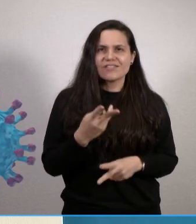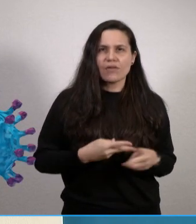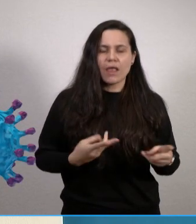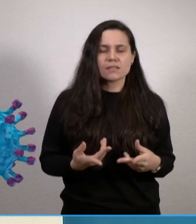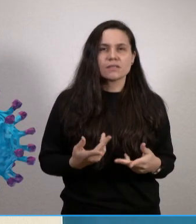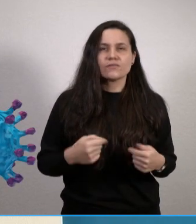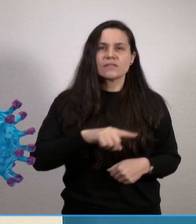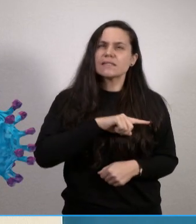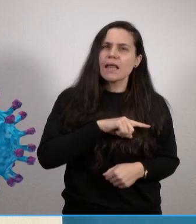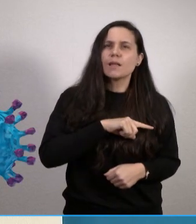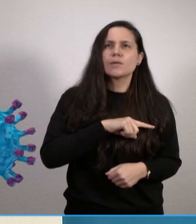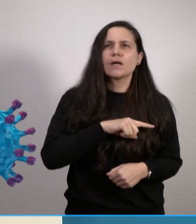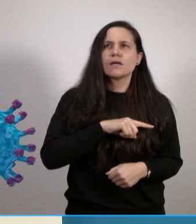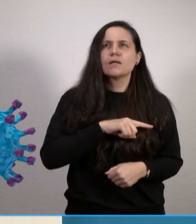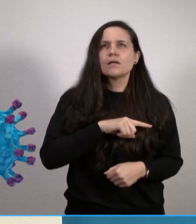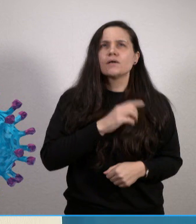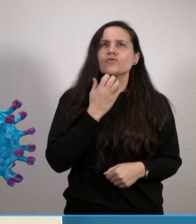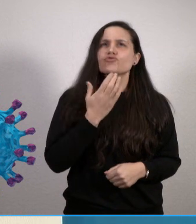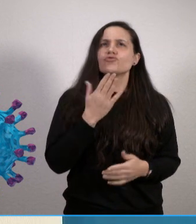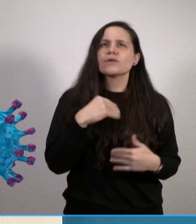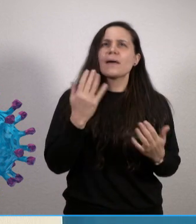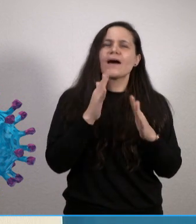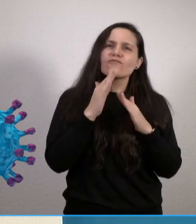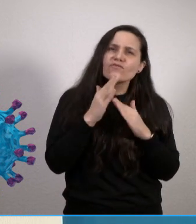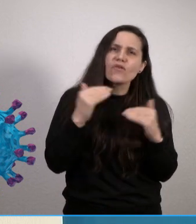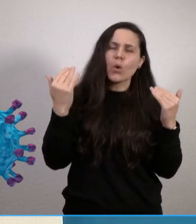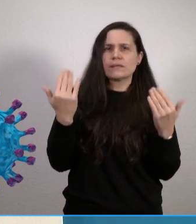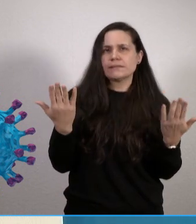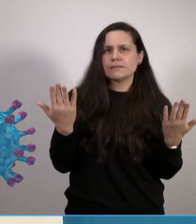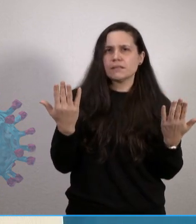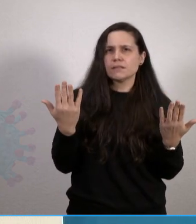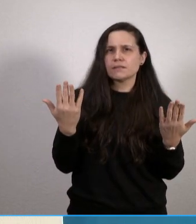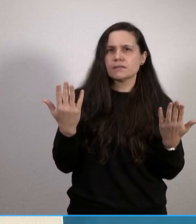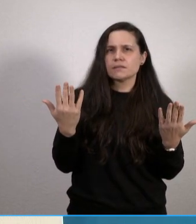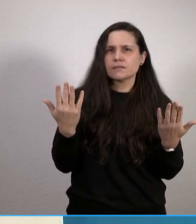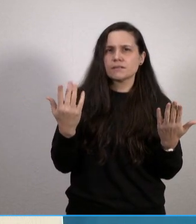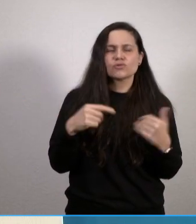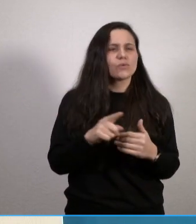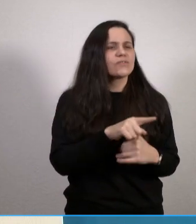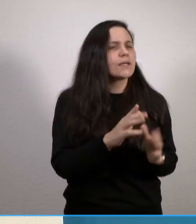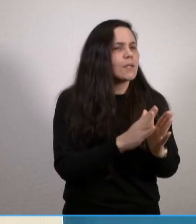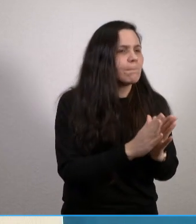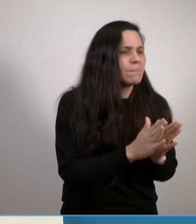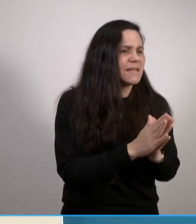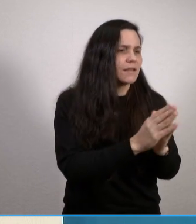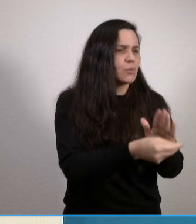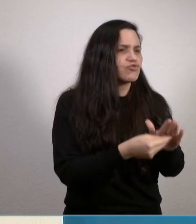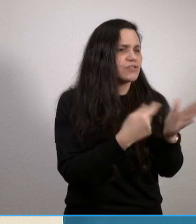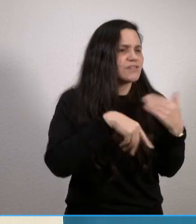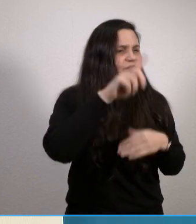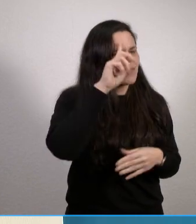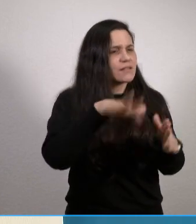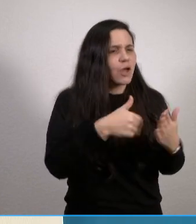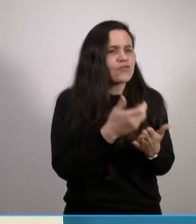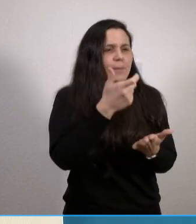Da hätte ich mir eine etwas freundlichere Ansage an die Beteiligten gewünscht, mit der Bitte doch diese zusätzliche Aufgabe jetzt